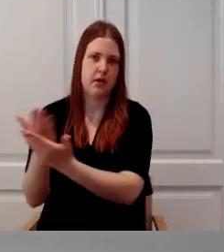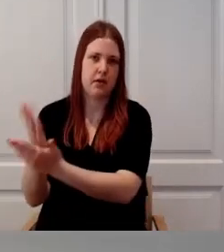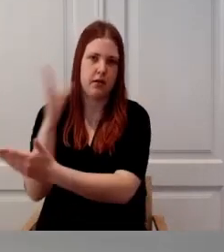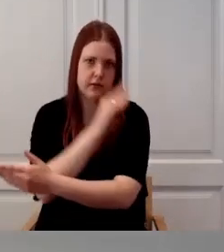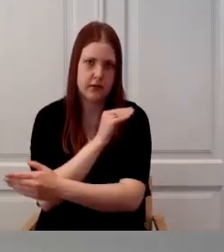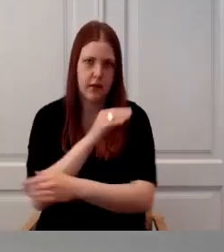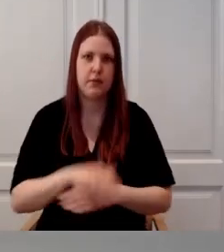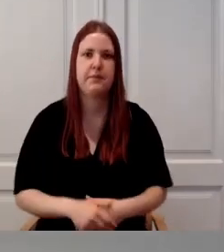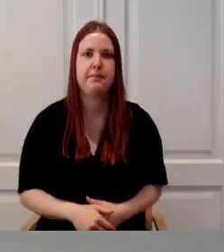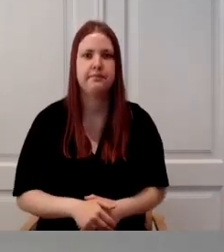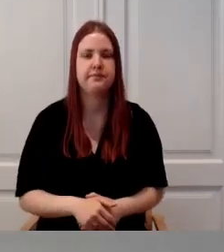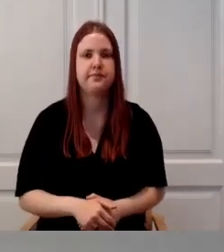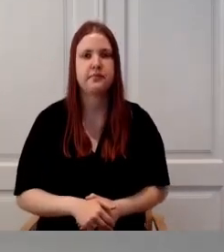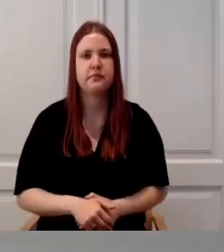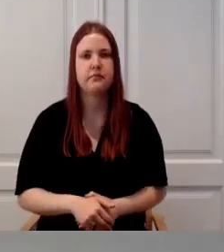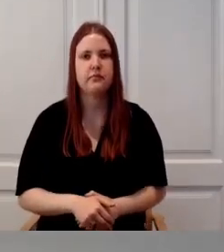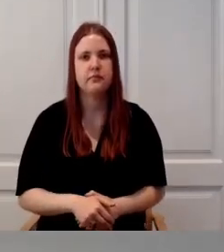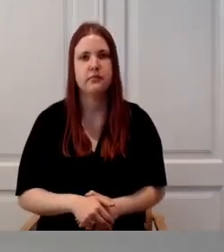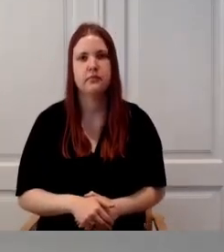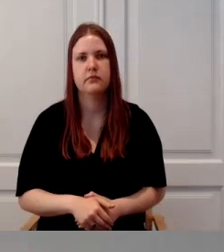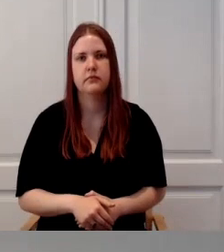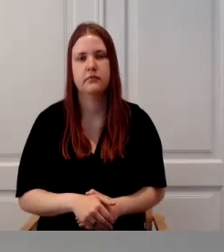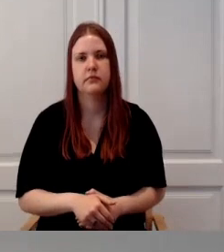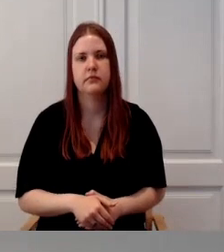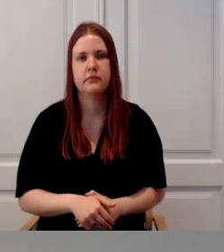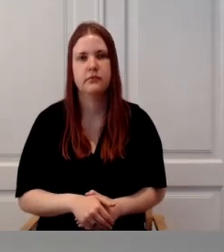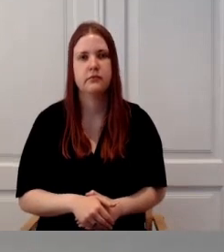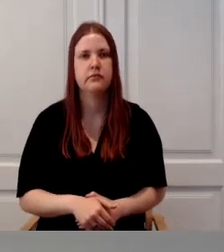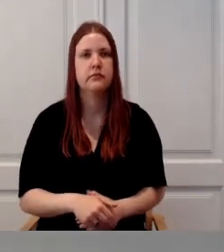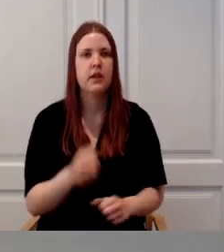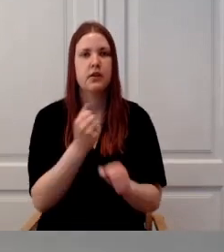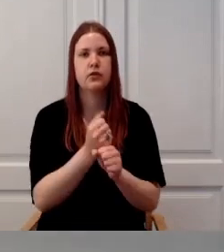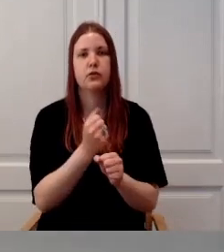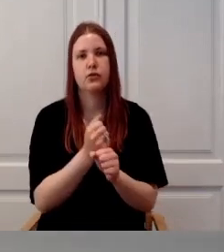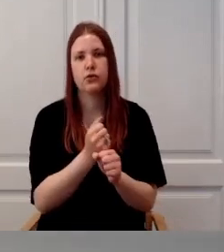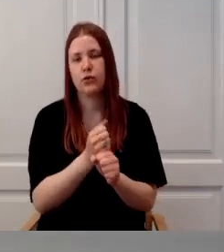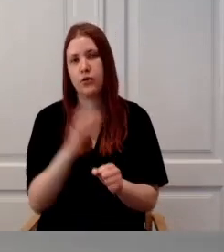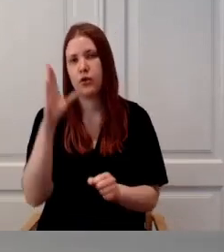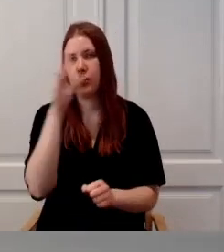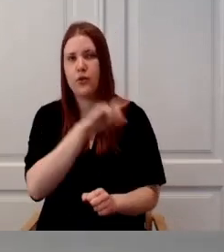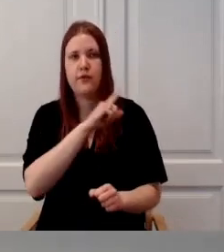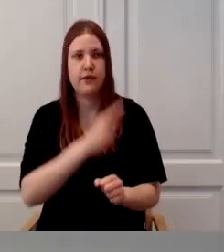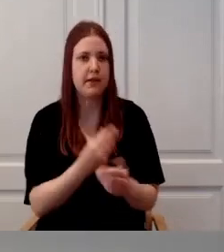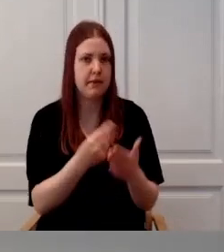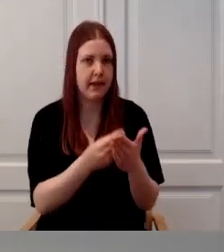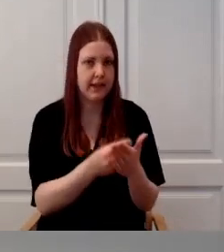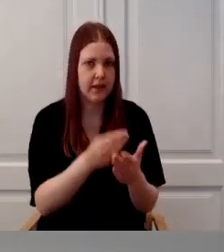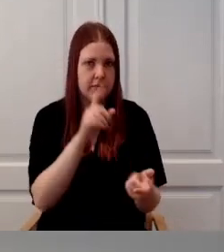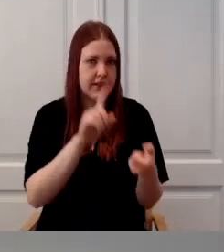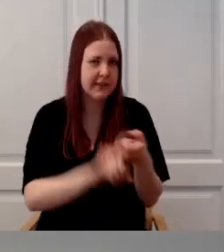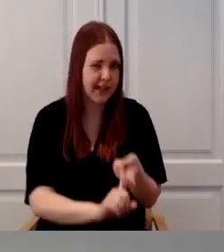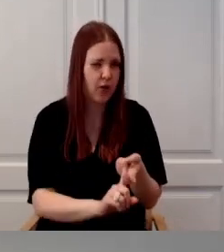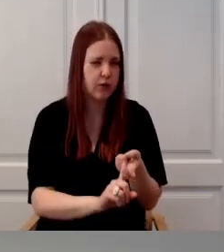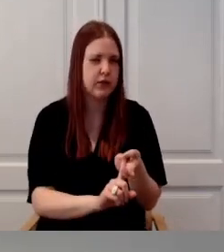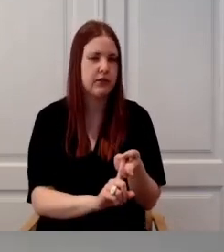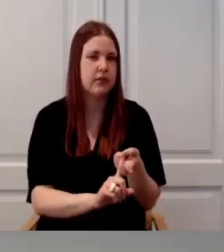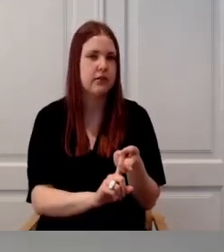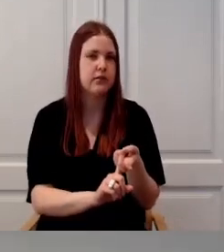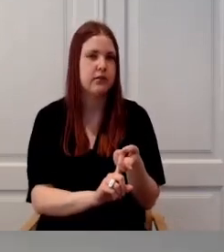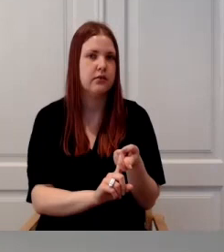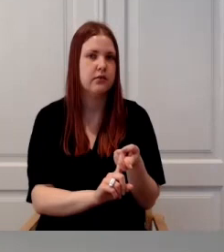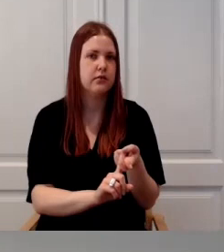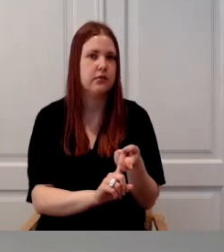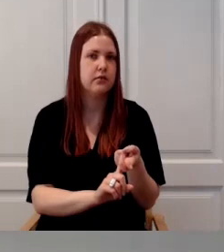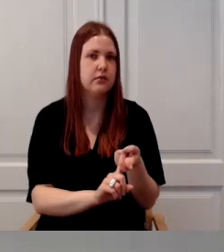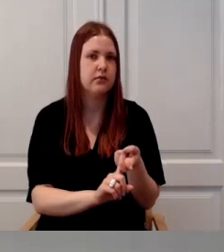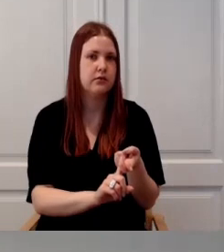ja seal aluseks ka valdkonna. Töövõime hindamise puhul on olnud valdkonda